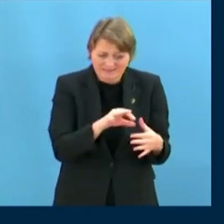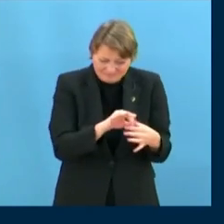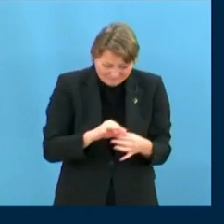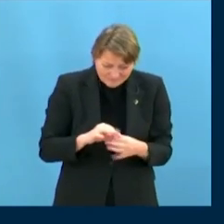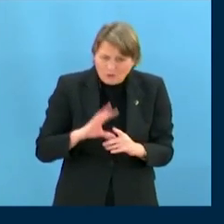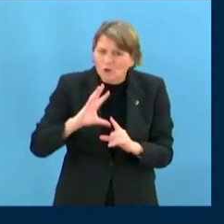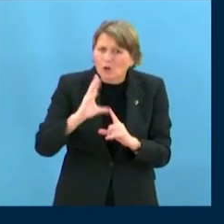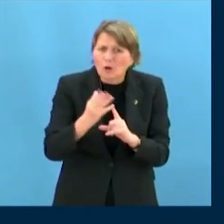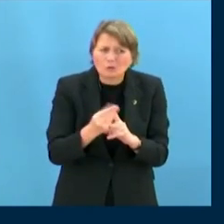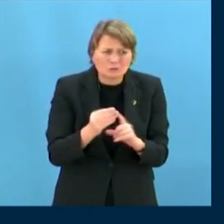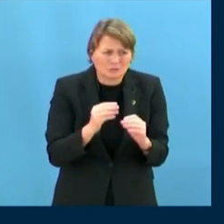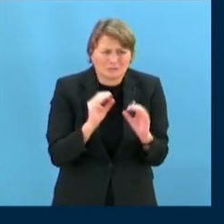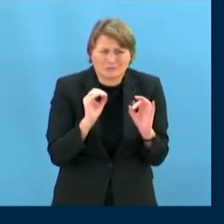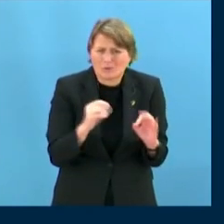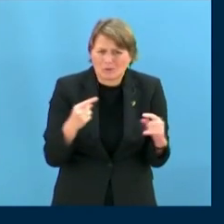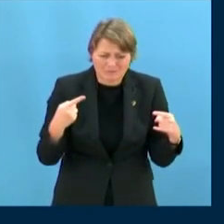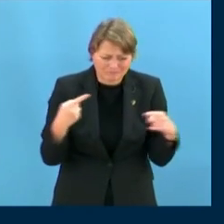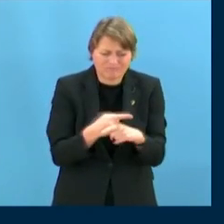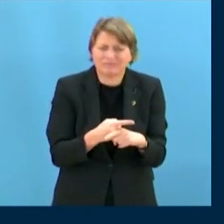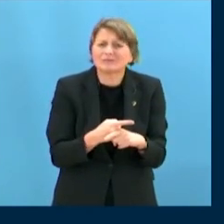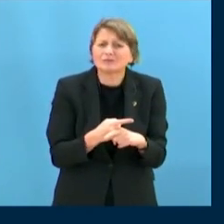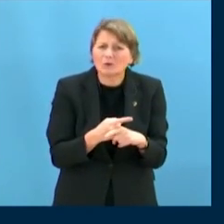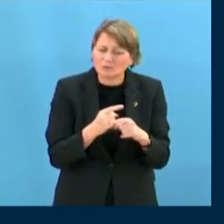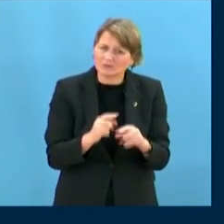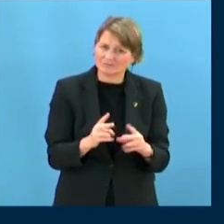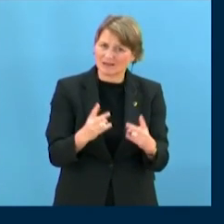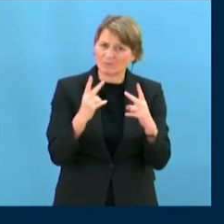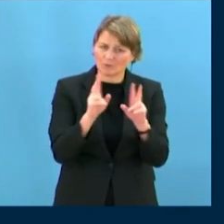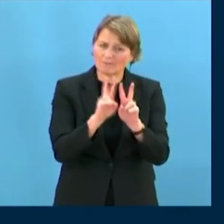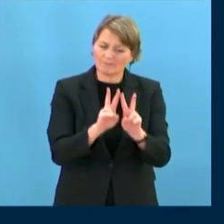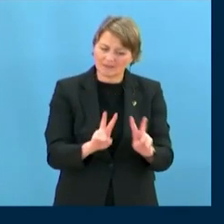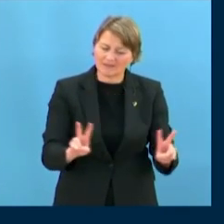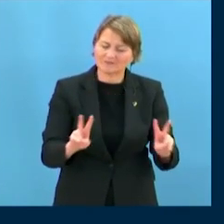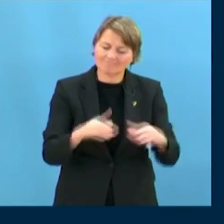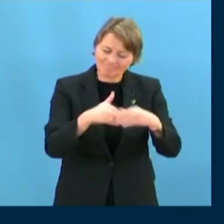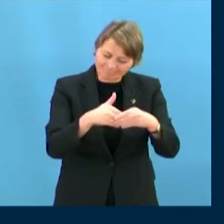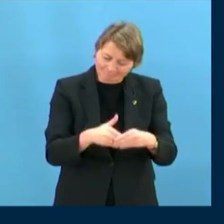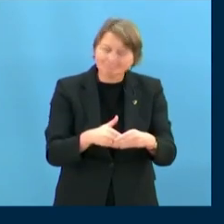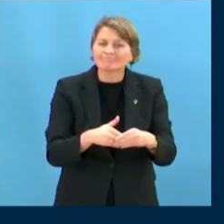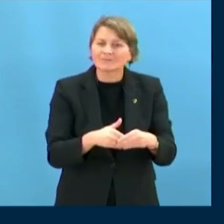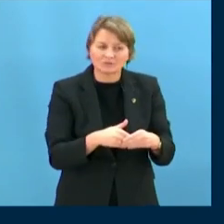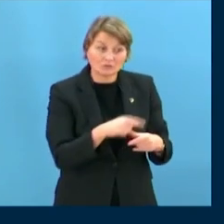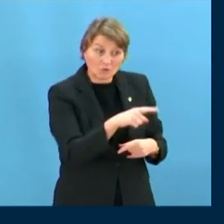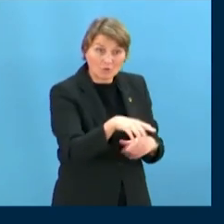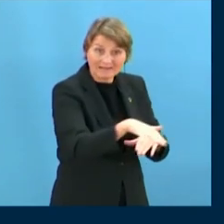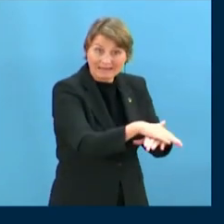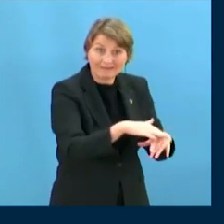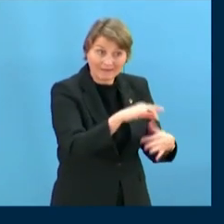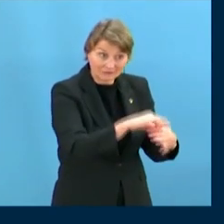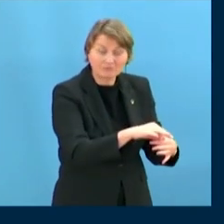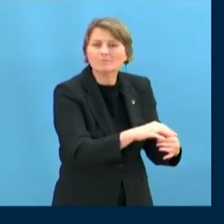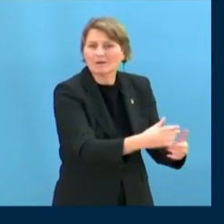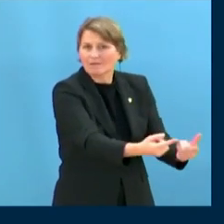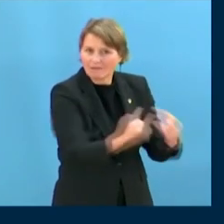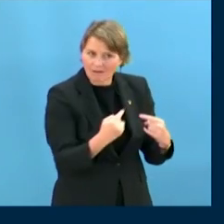Nations Unies a donc besoin des peuples et nations autochtones, tout comme les peuples et nations autochtones ont besoin de l'organisation des Nations Unies pour préserver ou construire